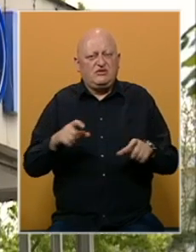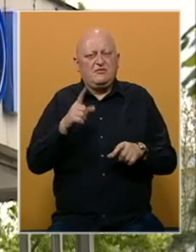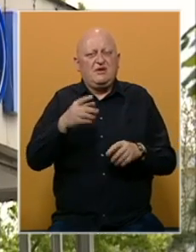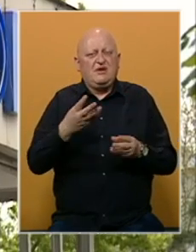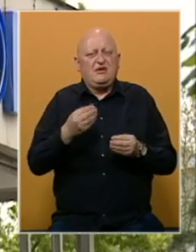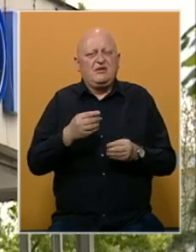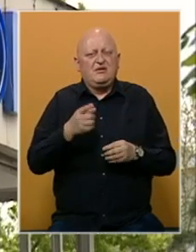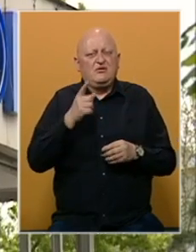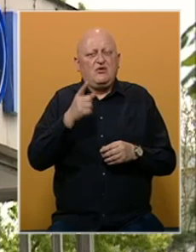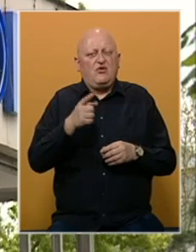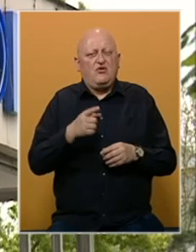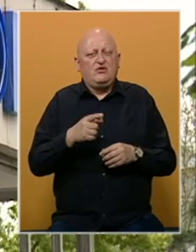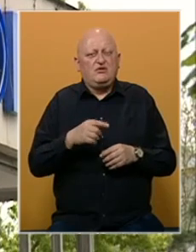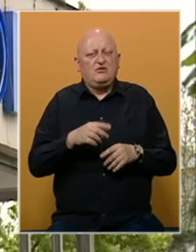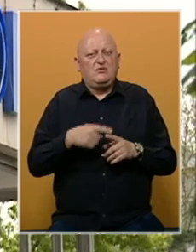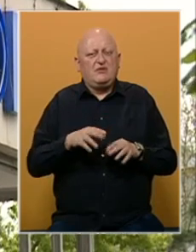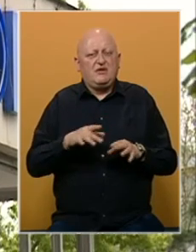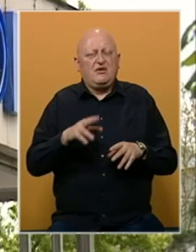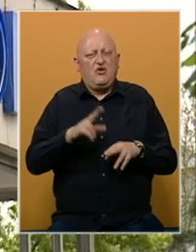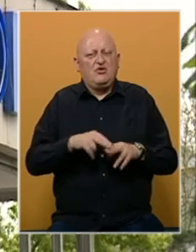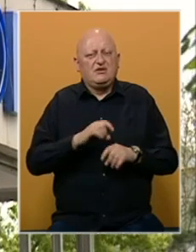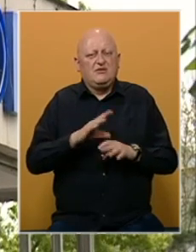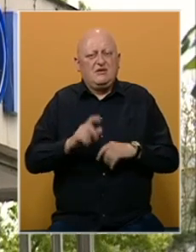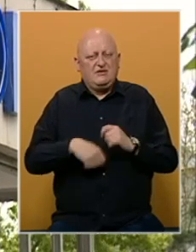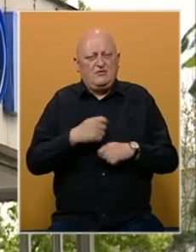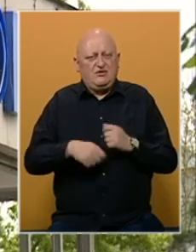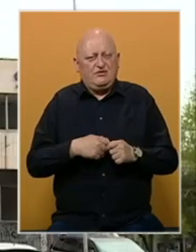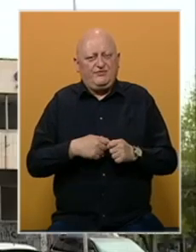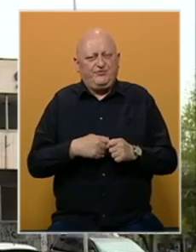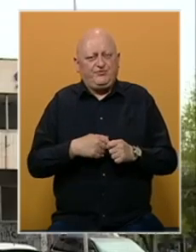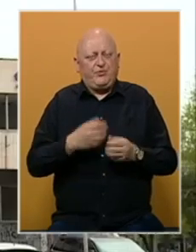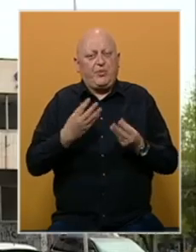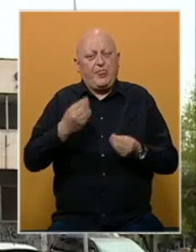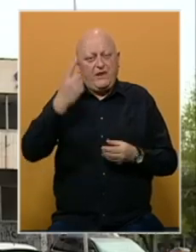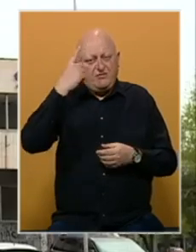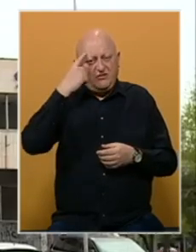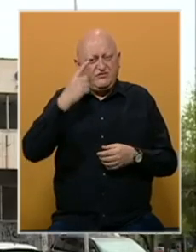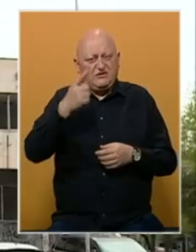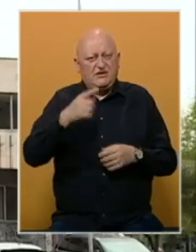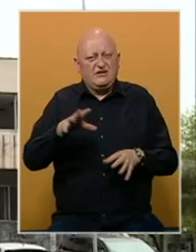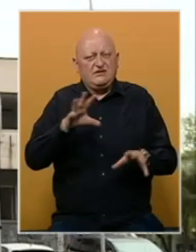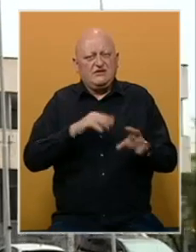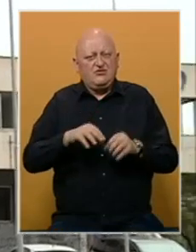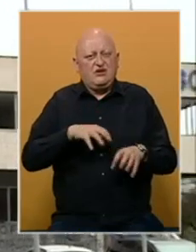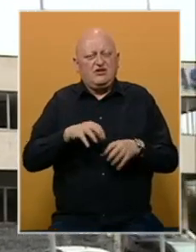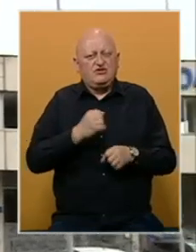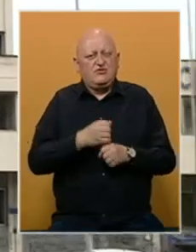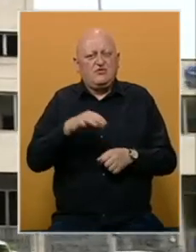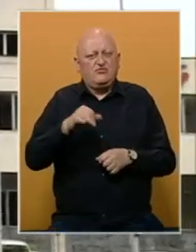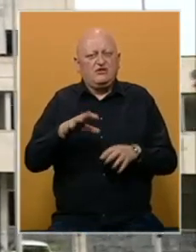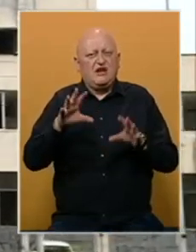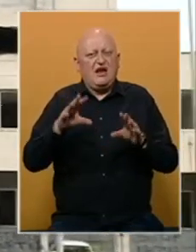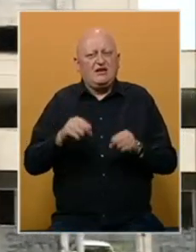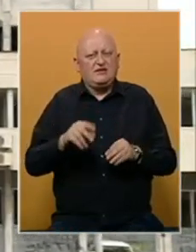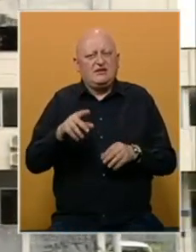institucijama i da su mnogi od njih zbog pandemije koronavirusa ostali bez posla. Mnogi smatraju da se duh radničke borbe